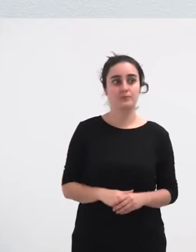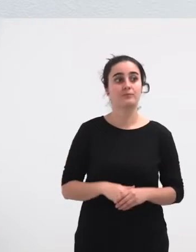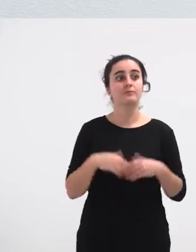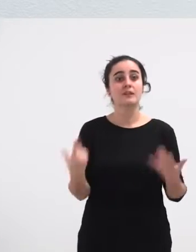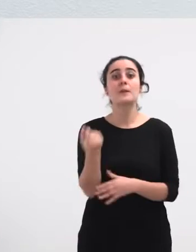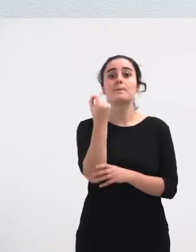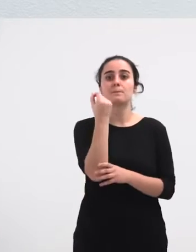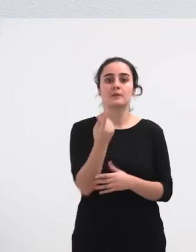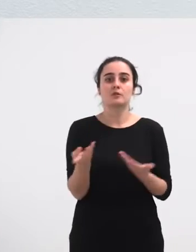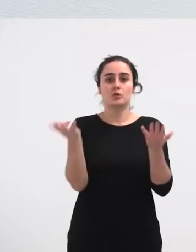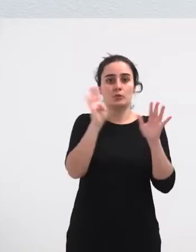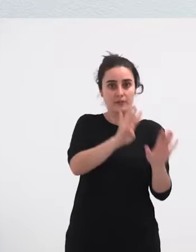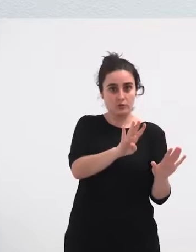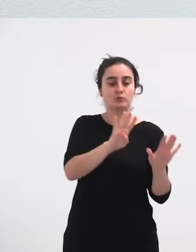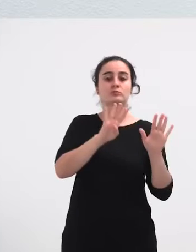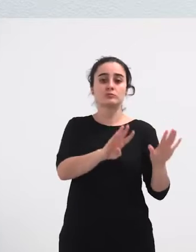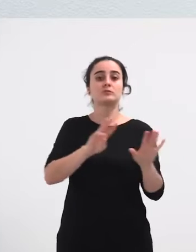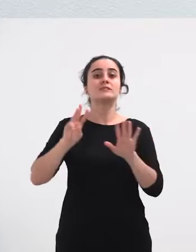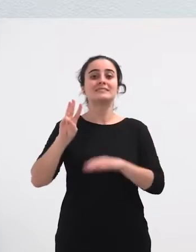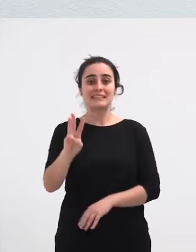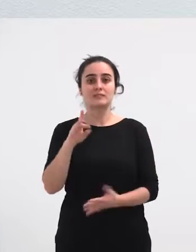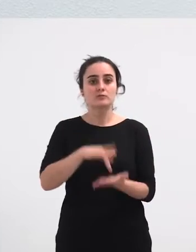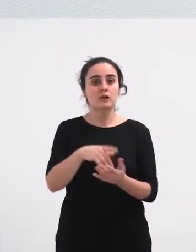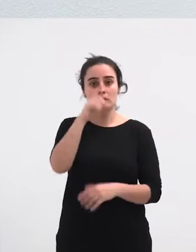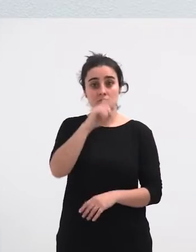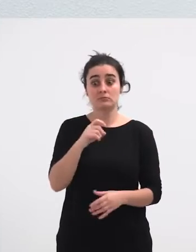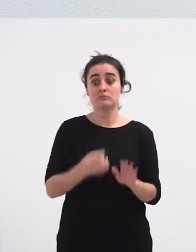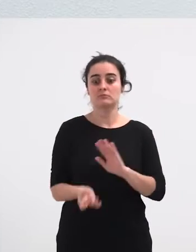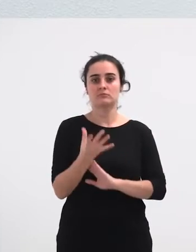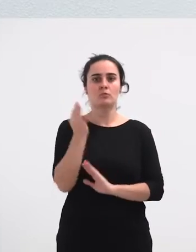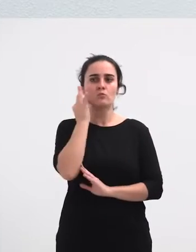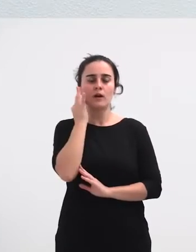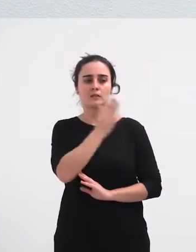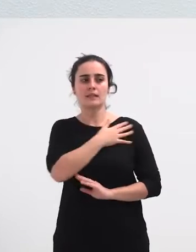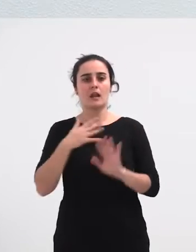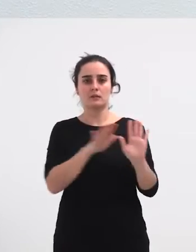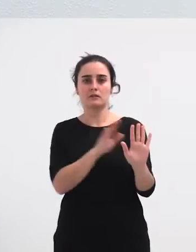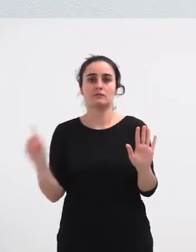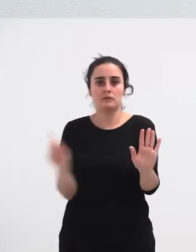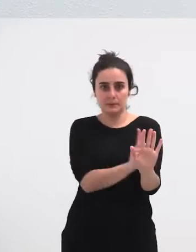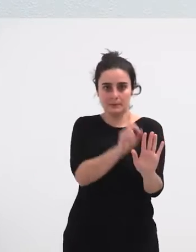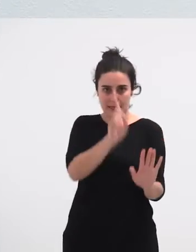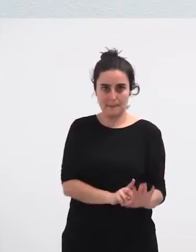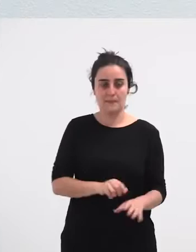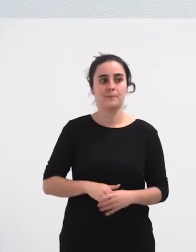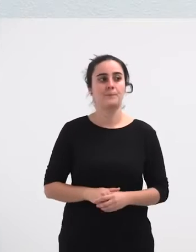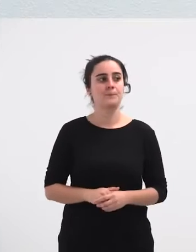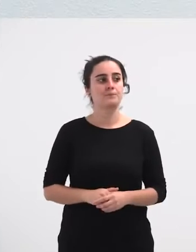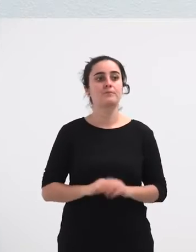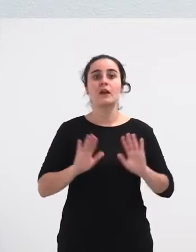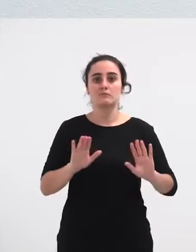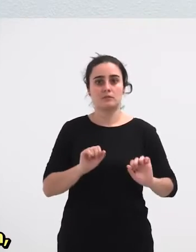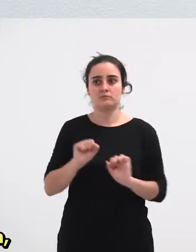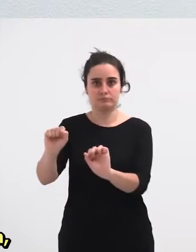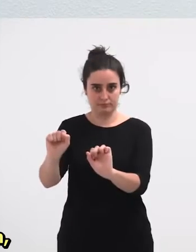txiran talarrogeita mairugarren urtean Emakume batxoek alardera sartzen zaiatu ziren Baina, ez